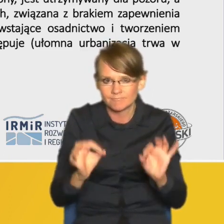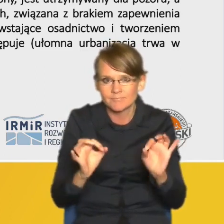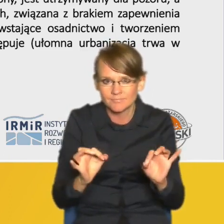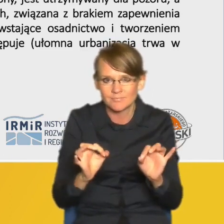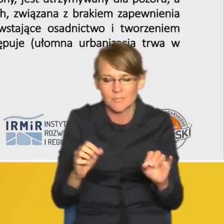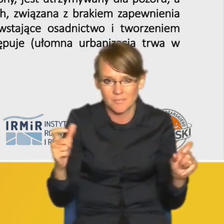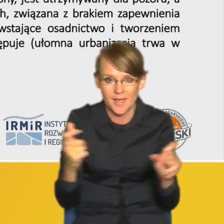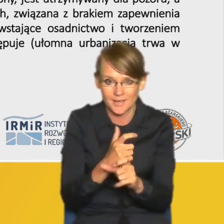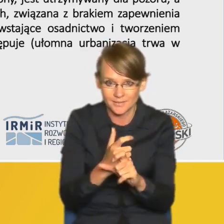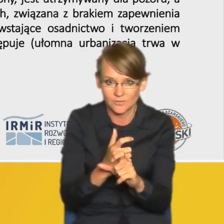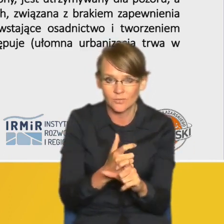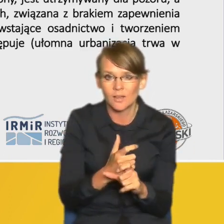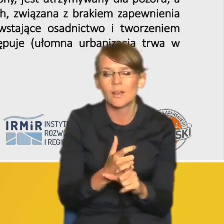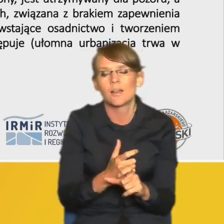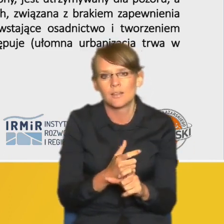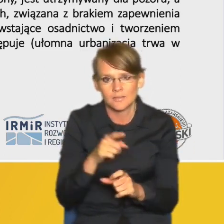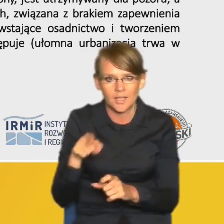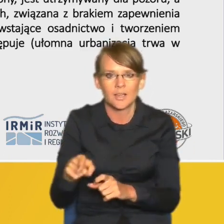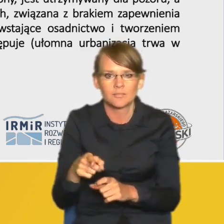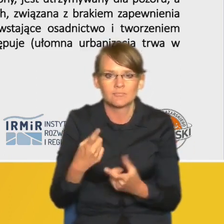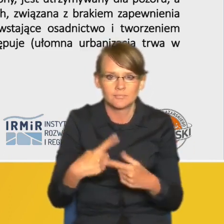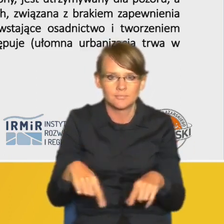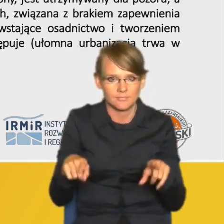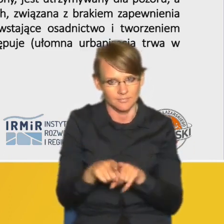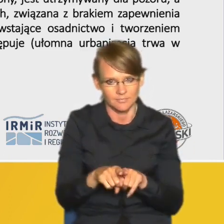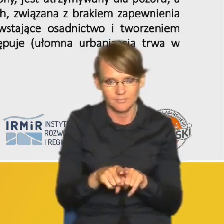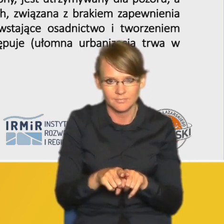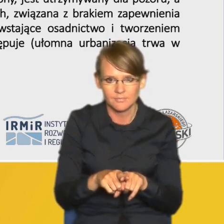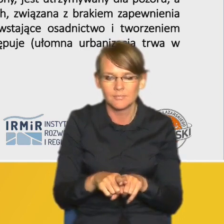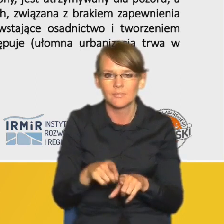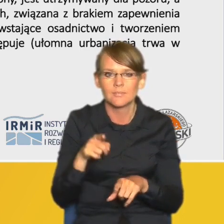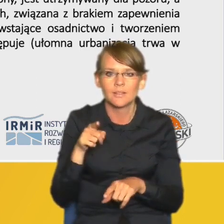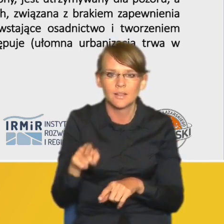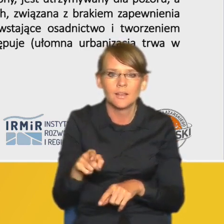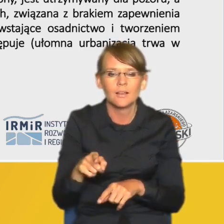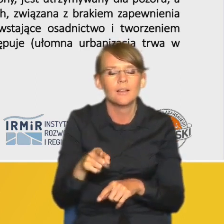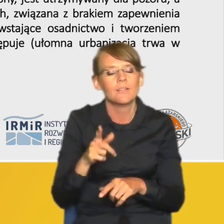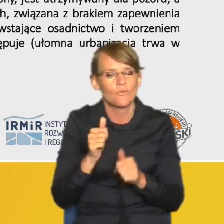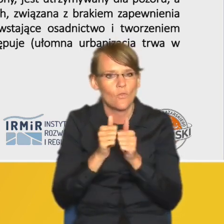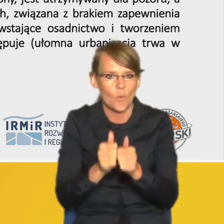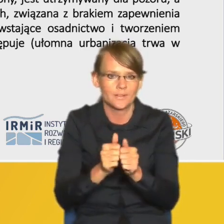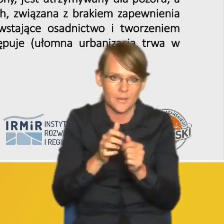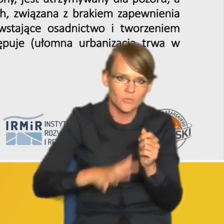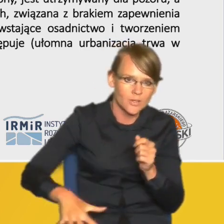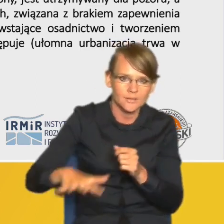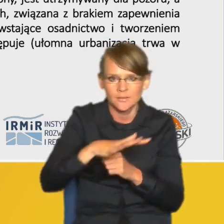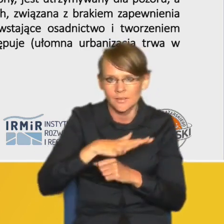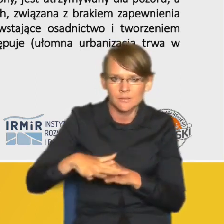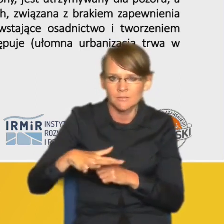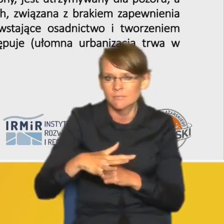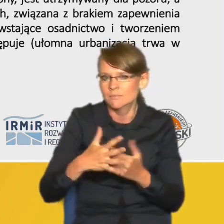które realizują pewne funkcje o charakterze przestrzennym służące